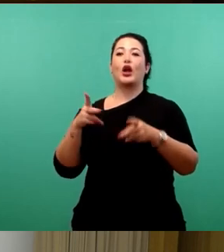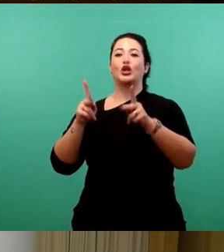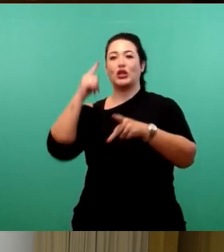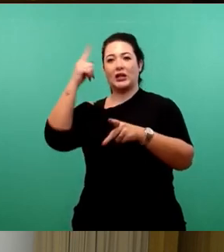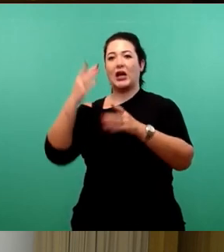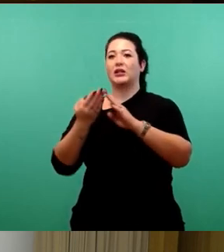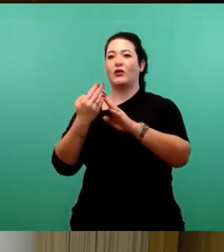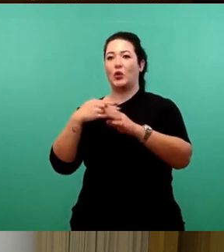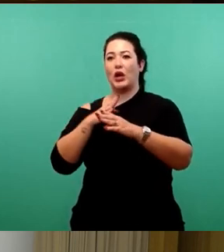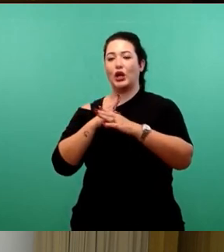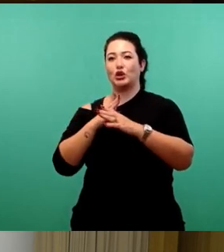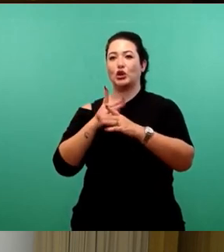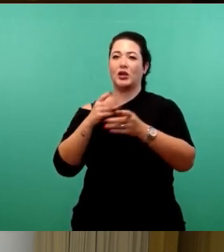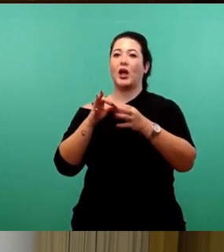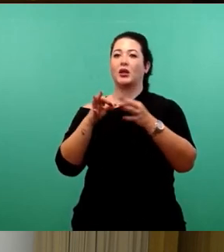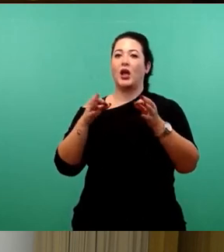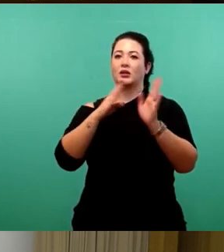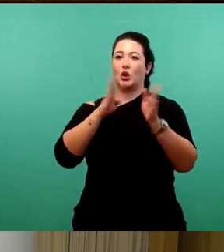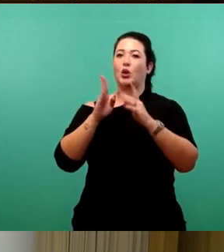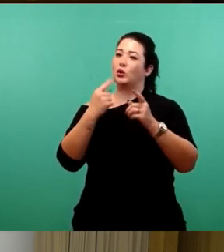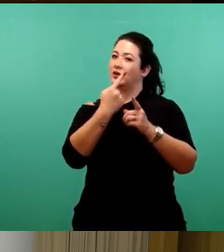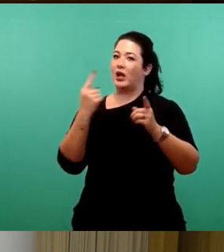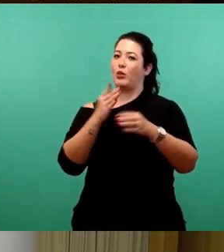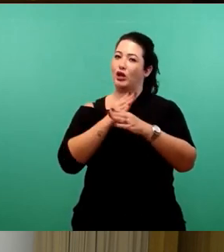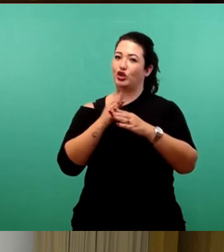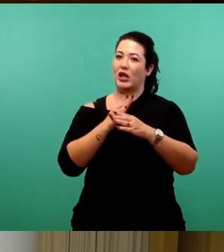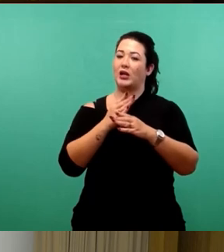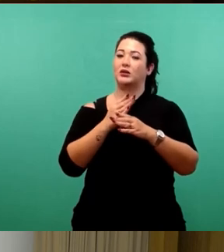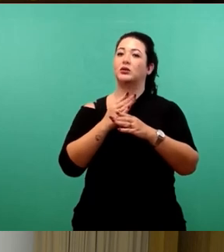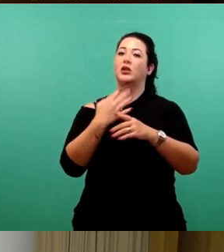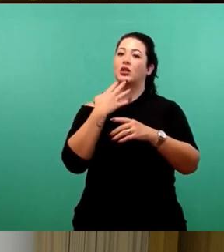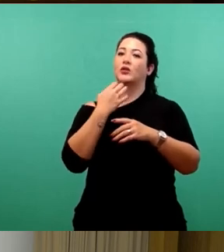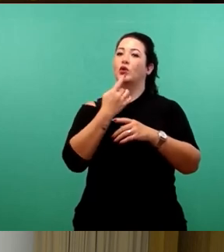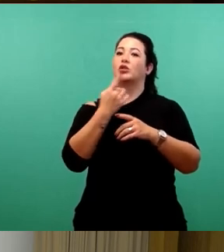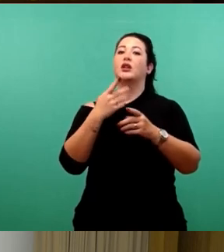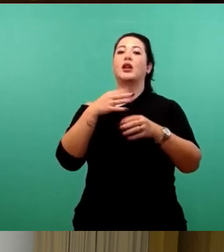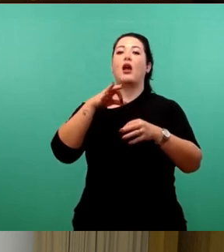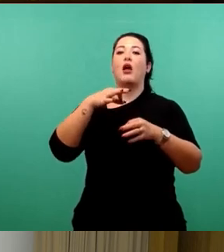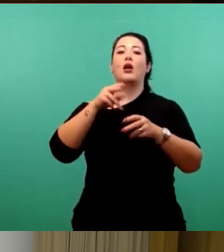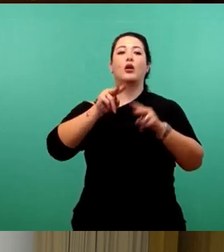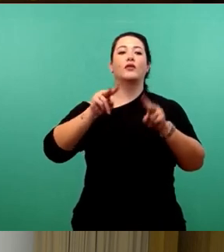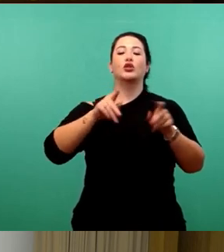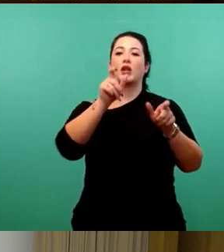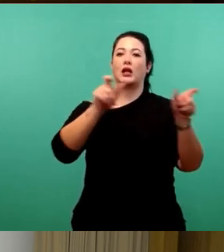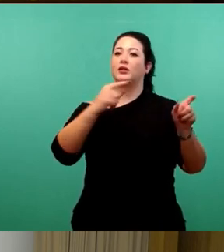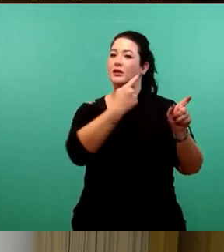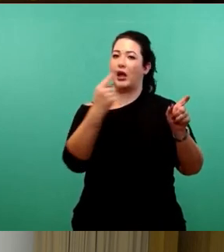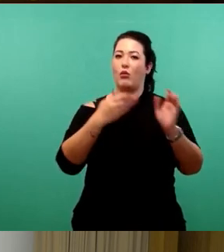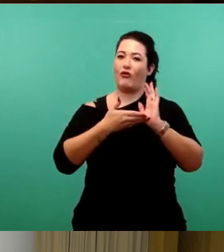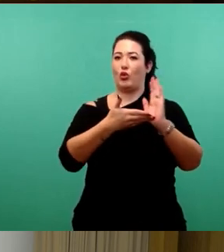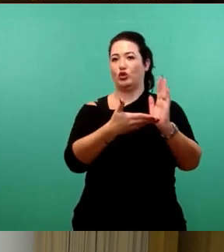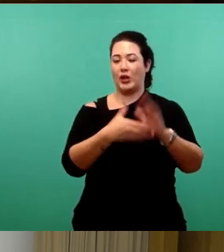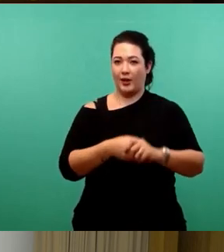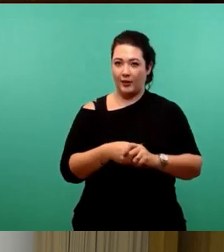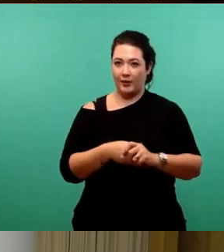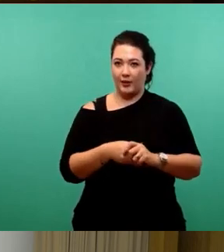Tagesordnung entschieden, dass er sich wünscht, die einzelnen Kandidaten für die Beigeordneten stellen, dass sie sich vorstellen. Es sollte auf